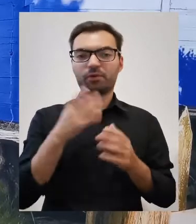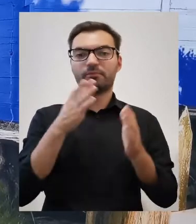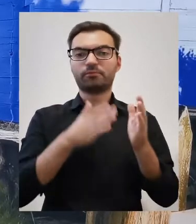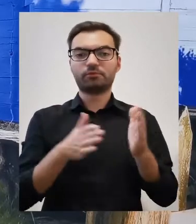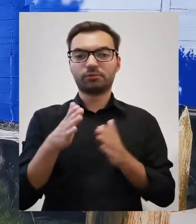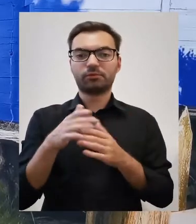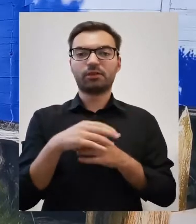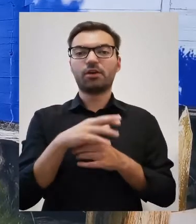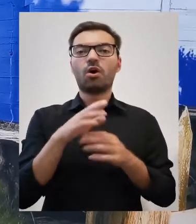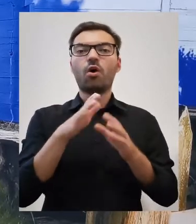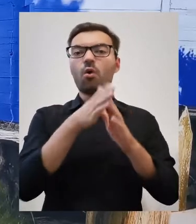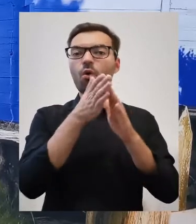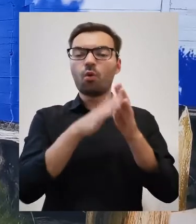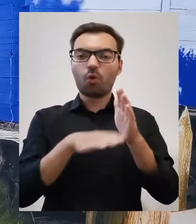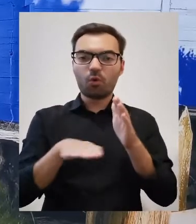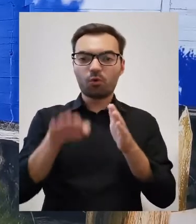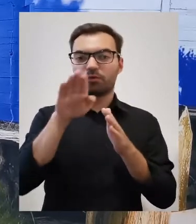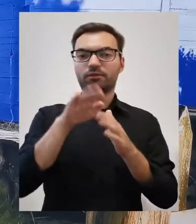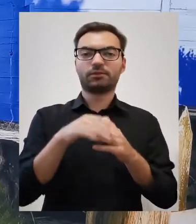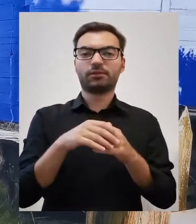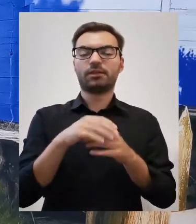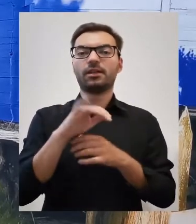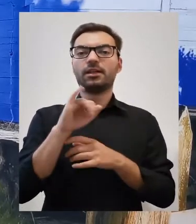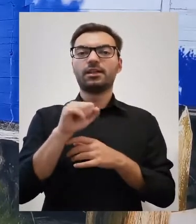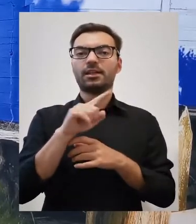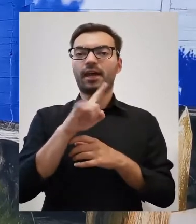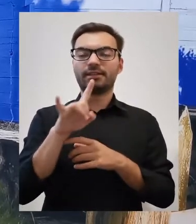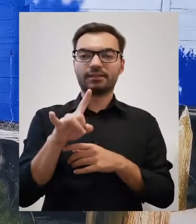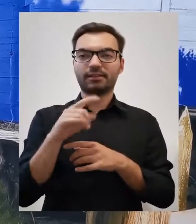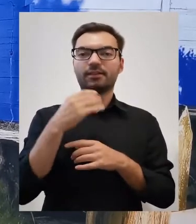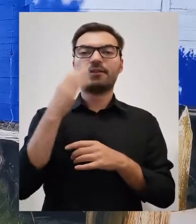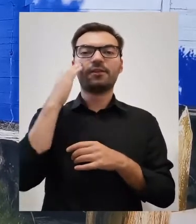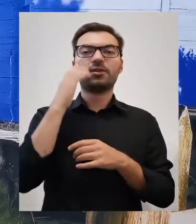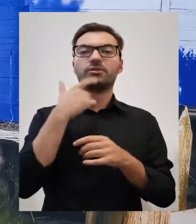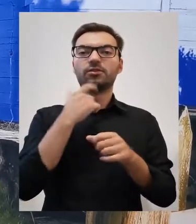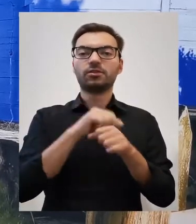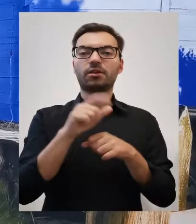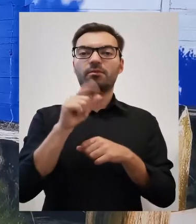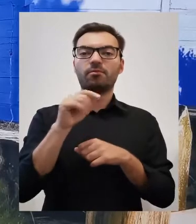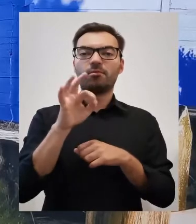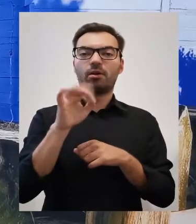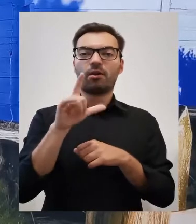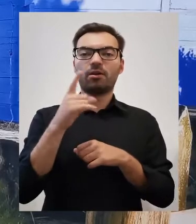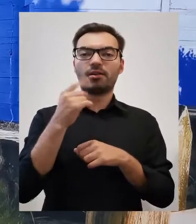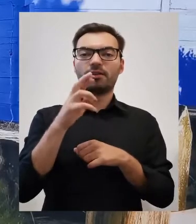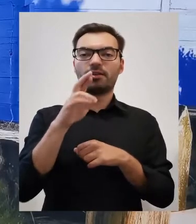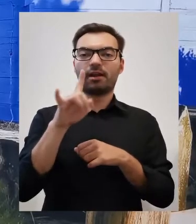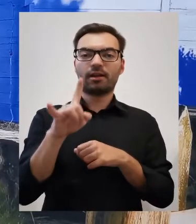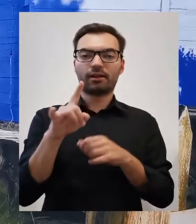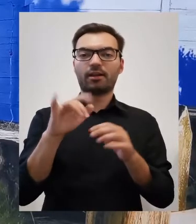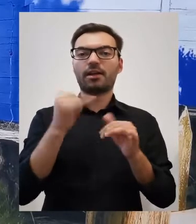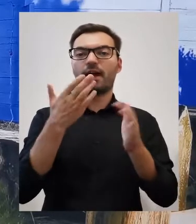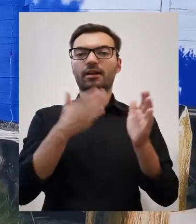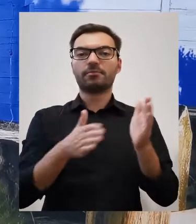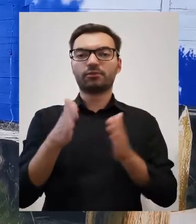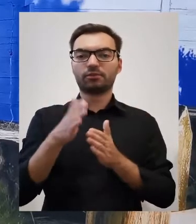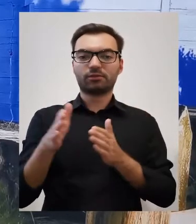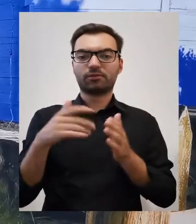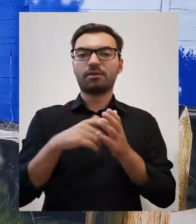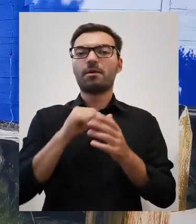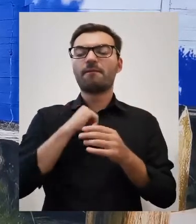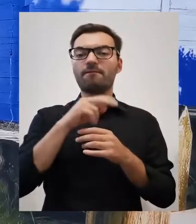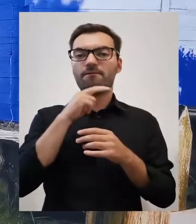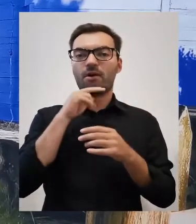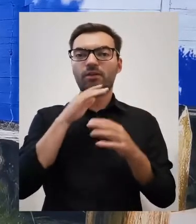świetnie przygotowywać rowy melioracyjne, jazy, wiedzieli do czego służą poldery i jak je przygotować, żeby